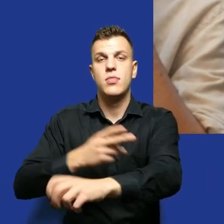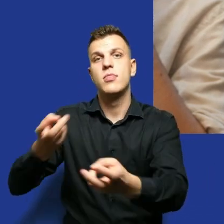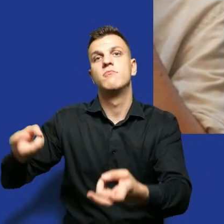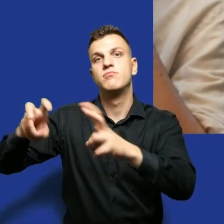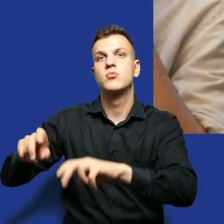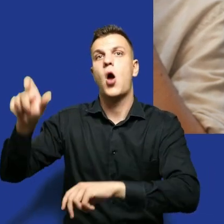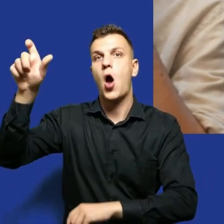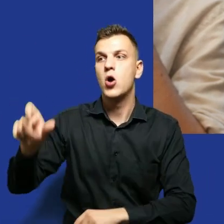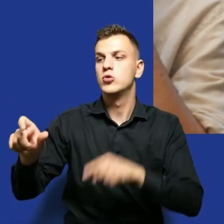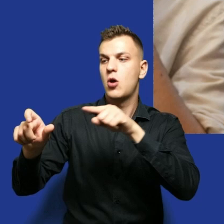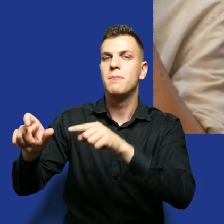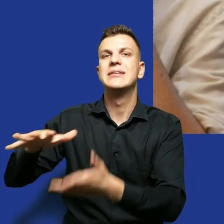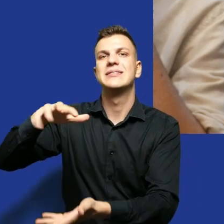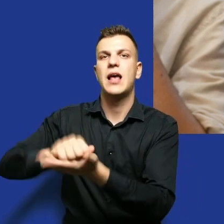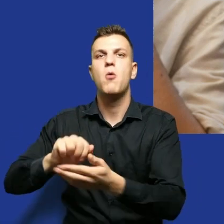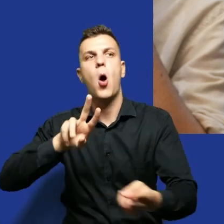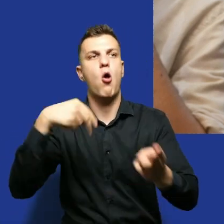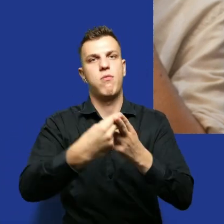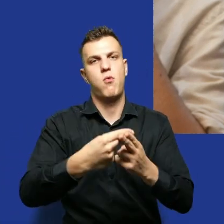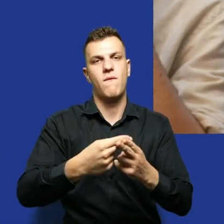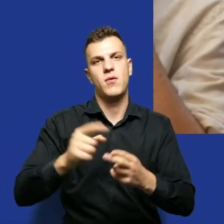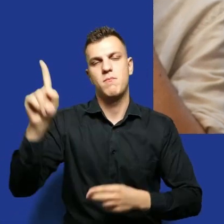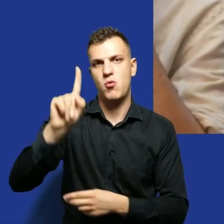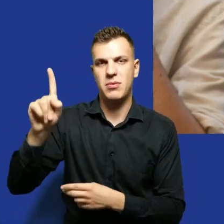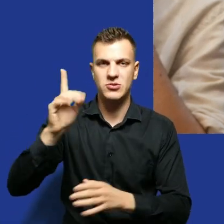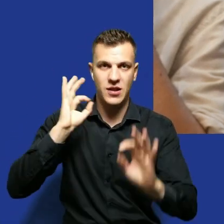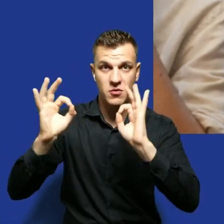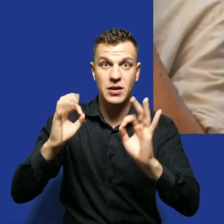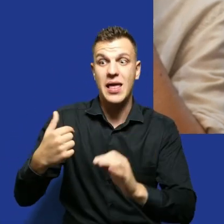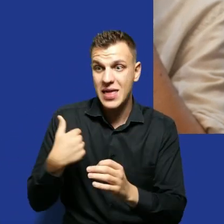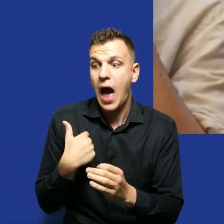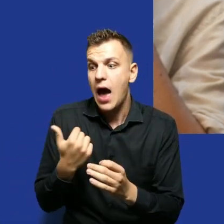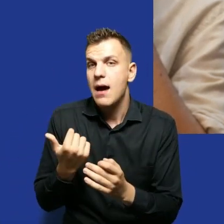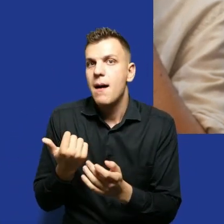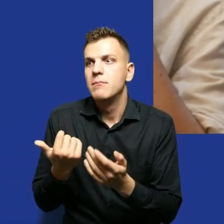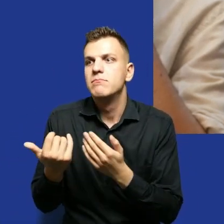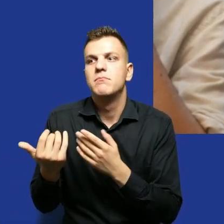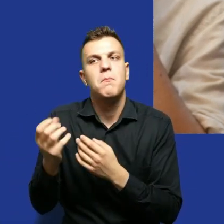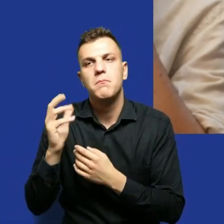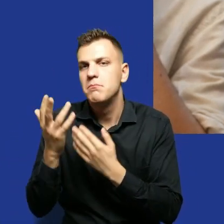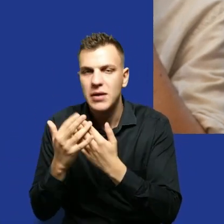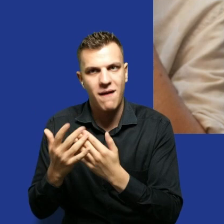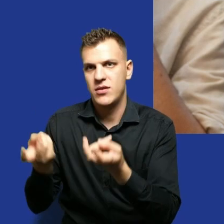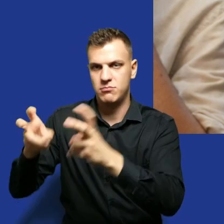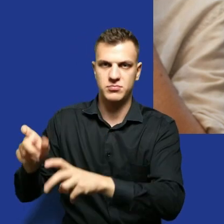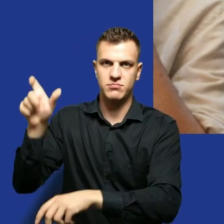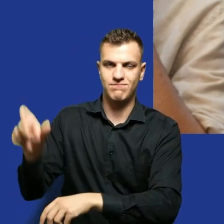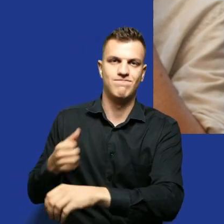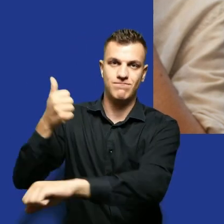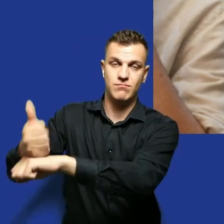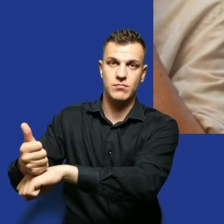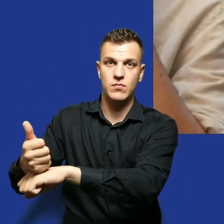odpowiadania na informacje publiczne. Ja byłam bliska utworzenia takiego stanowiska, nie dlatego, że chcę komuś robić na złość, tylko dlatego, że jak ktoś